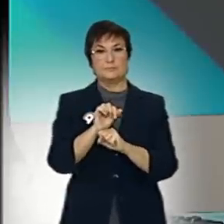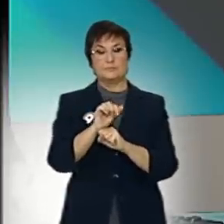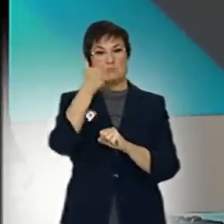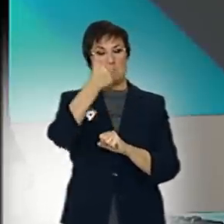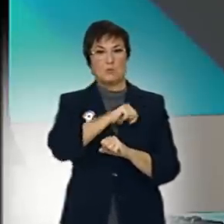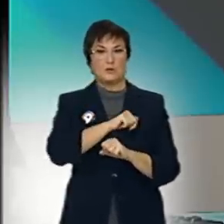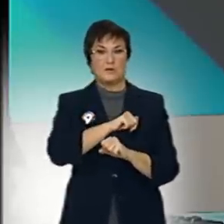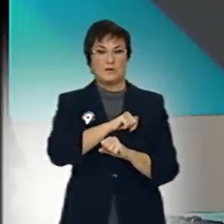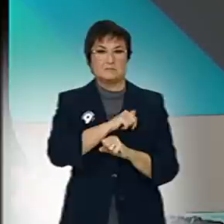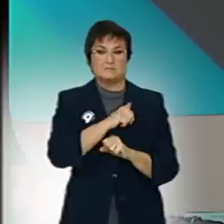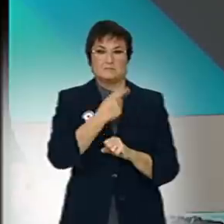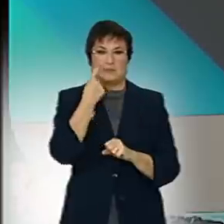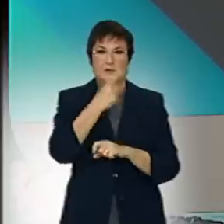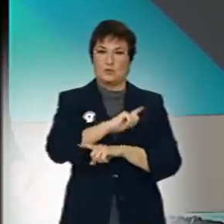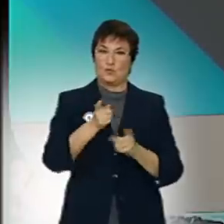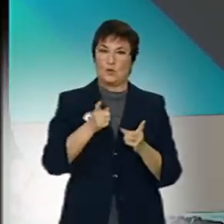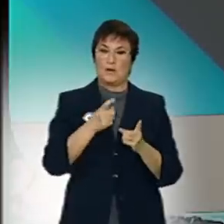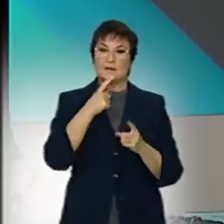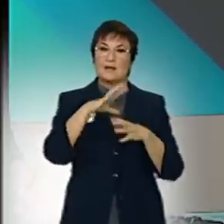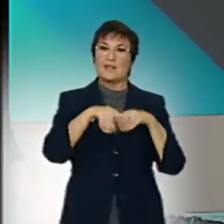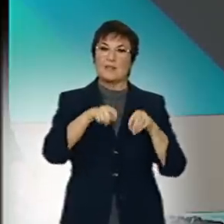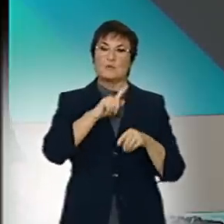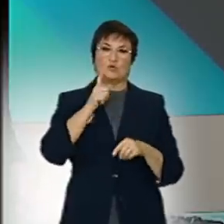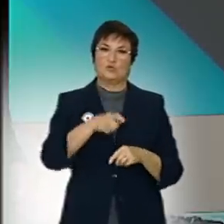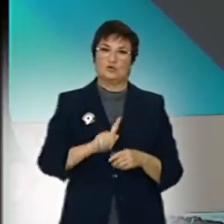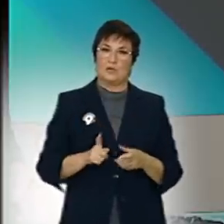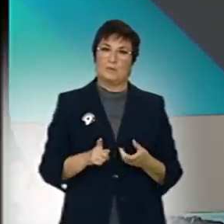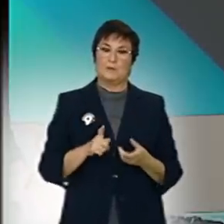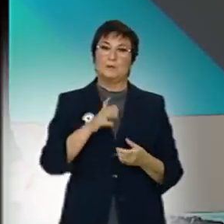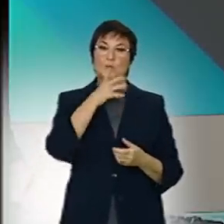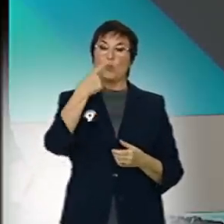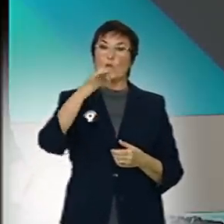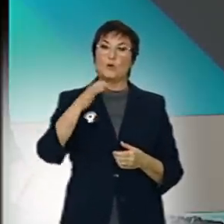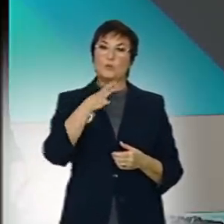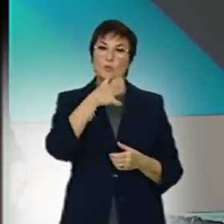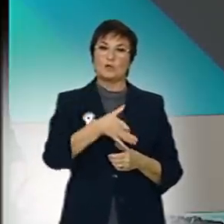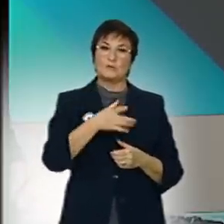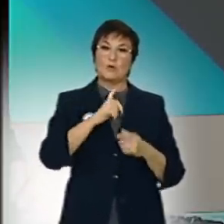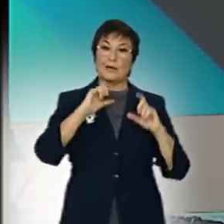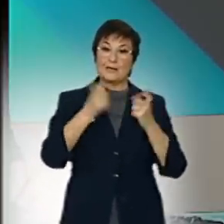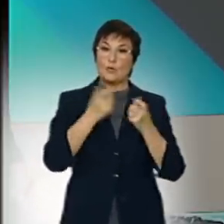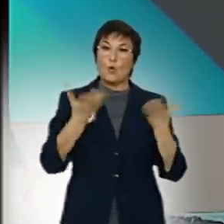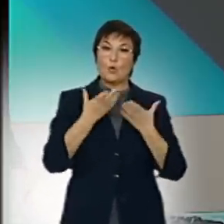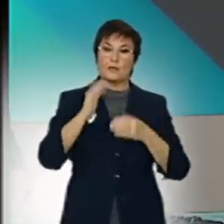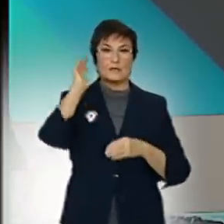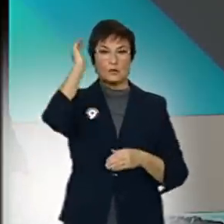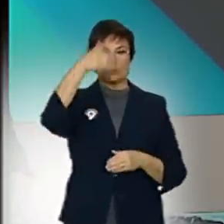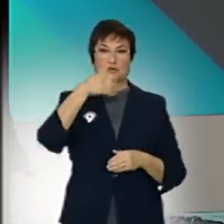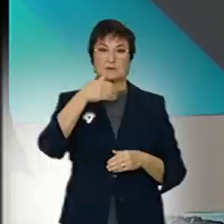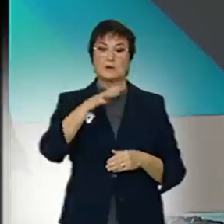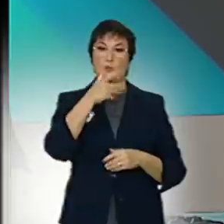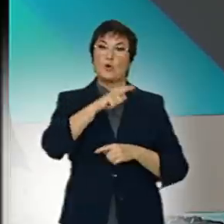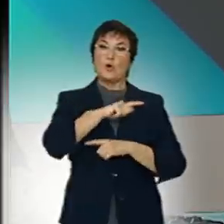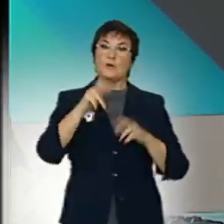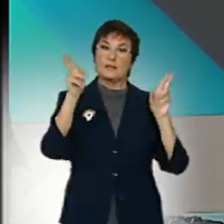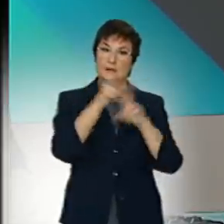policia. I alguna cosa falla en la democràcia quan l'única raó per la qual es reuneix d'urgència un govern és per a tancar